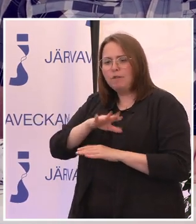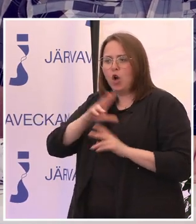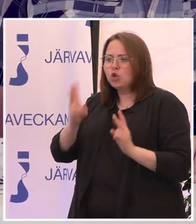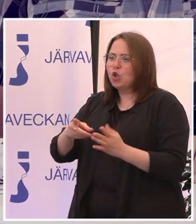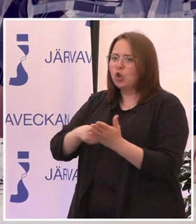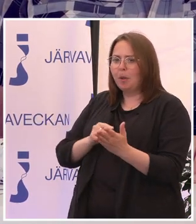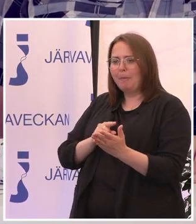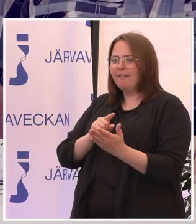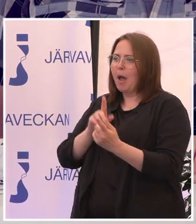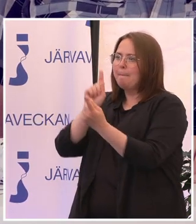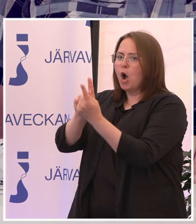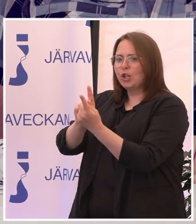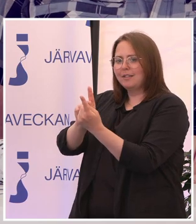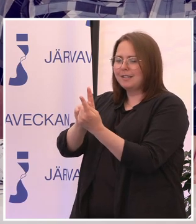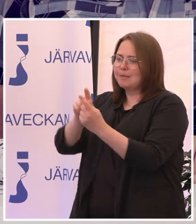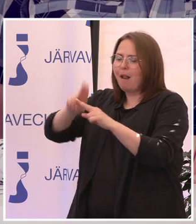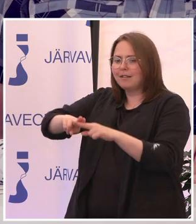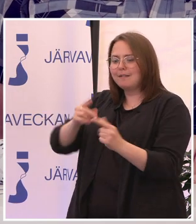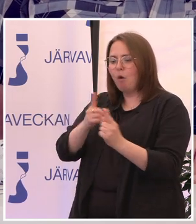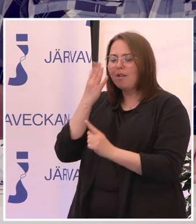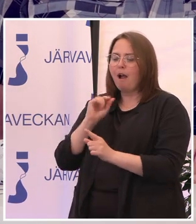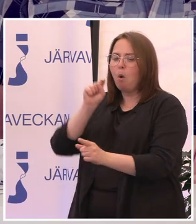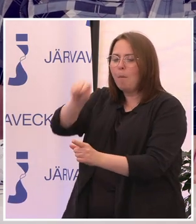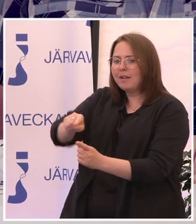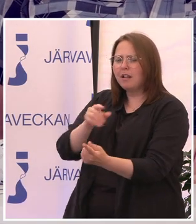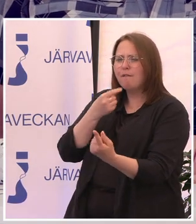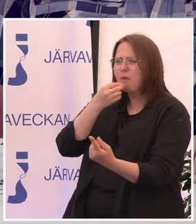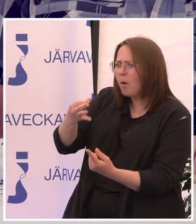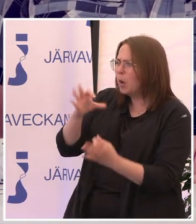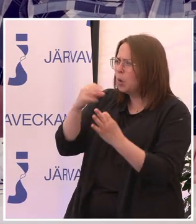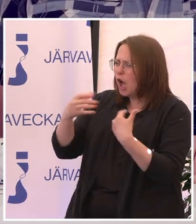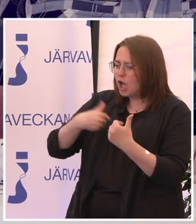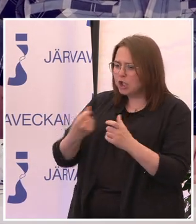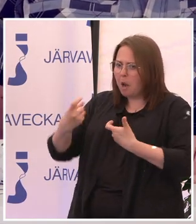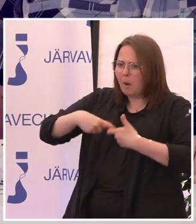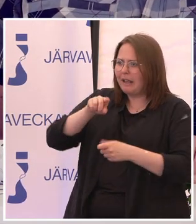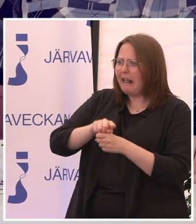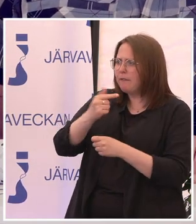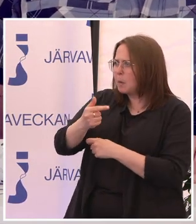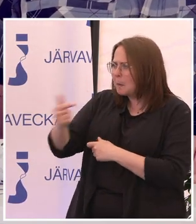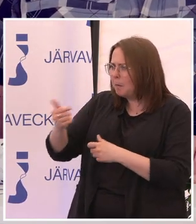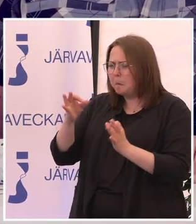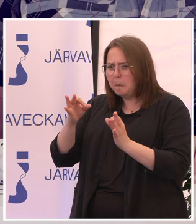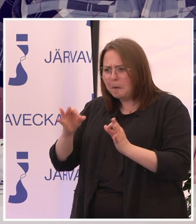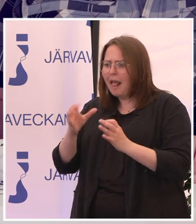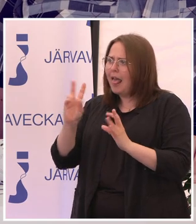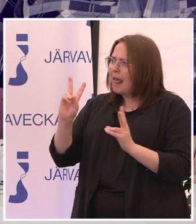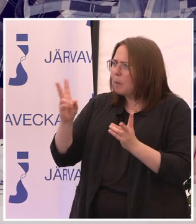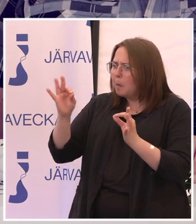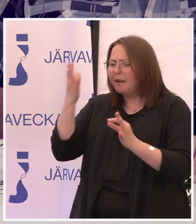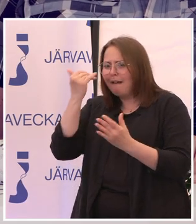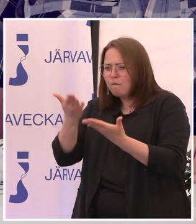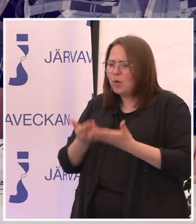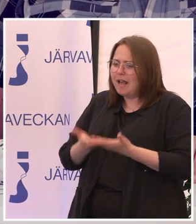mötesplats dit folk kan komma med sina frågor. Hur gör jag när jag ska logga in på 1177 eller hur får jag hjälp med det här